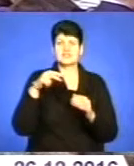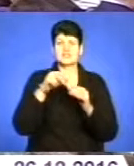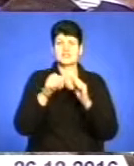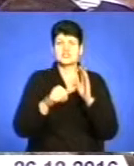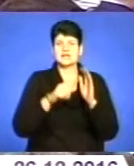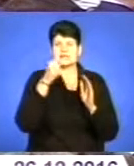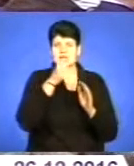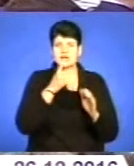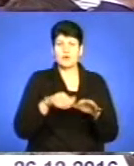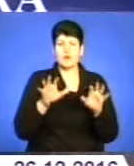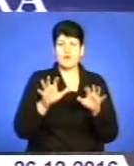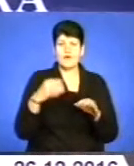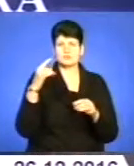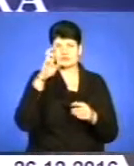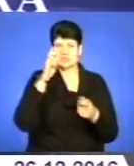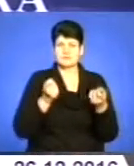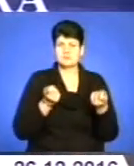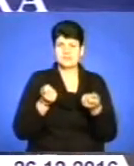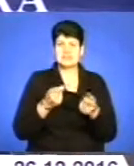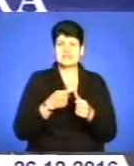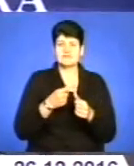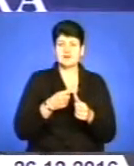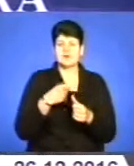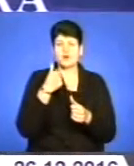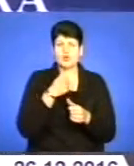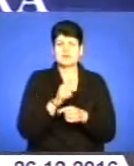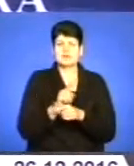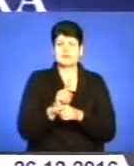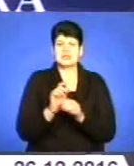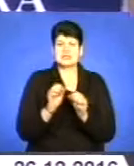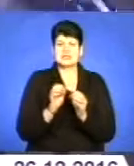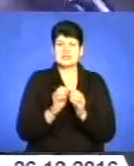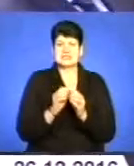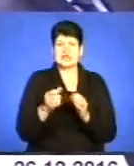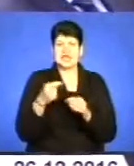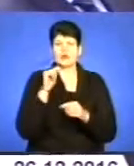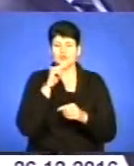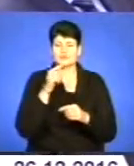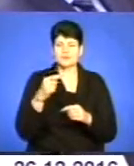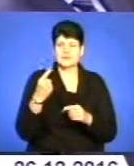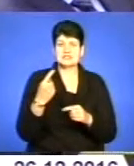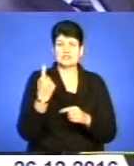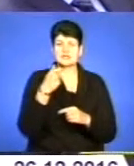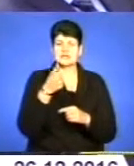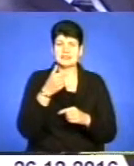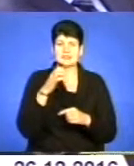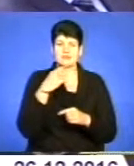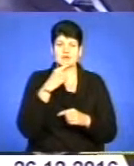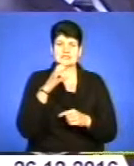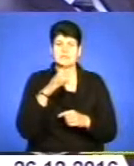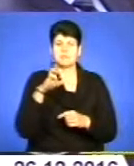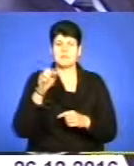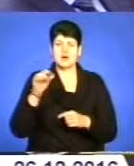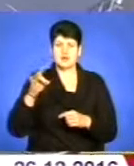рік голова обласної адміністрації називає роком стабілізація економіки на Тернопільщині. Так за рік, каже Степан Барна, підприємства та